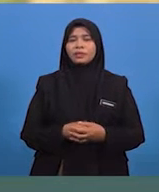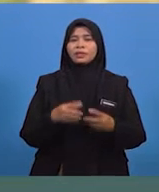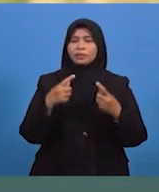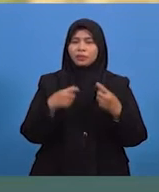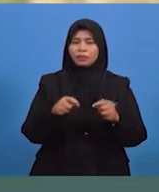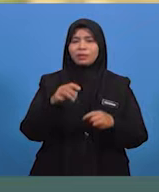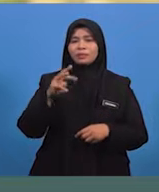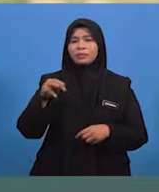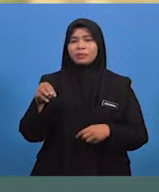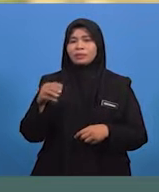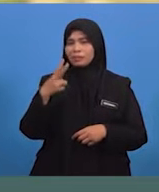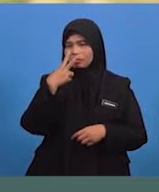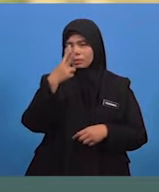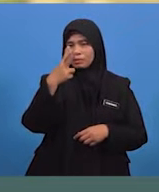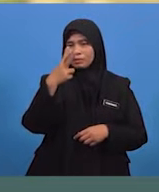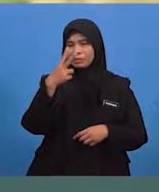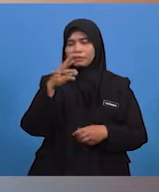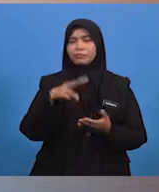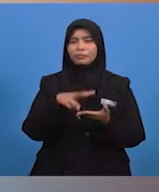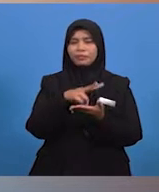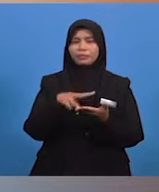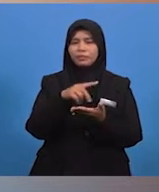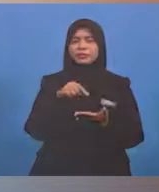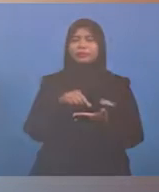Cuba murid-murid lihat klip video ini.